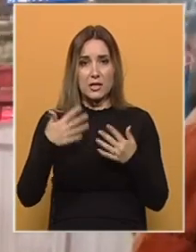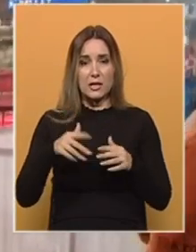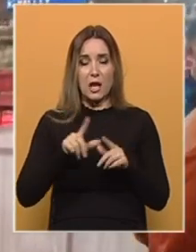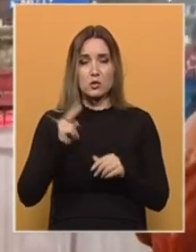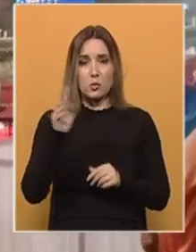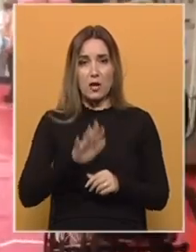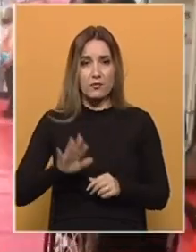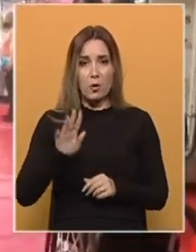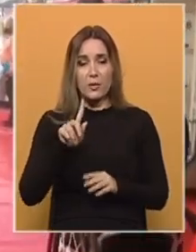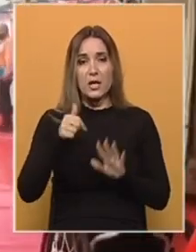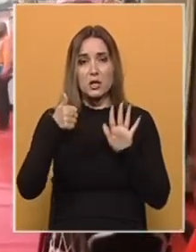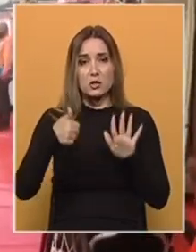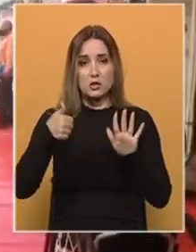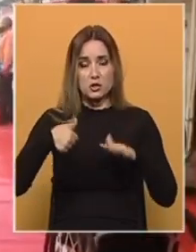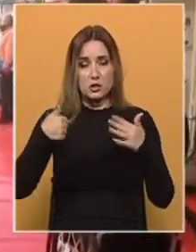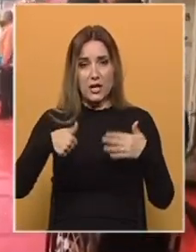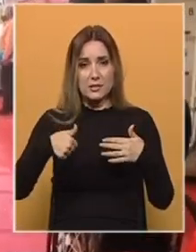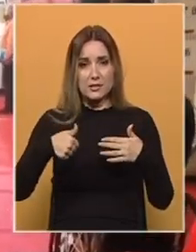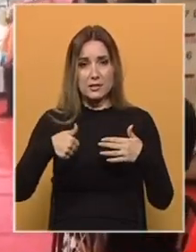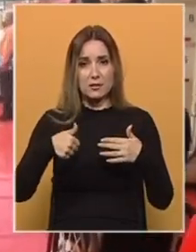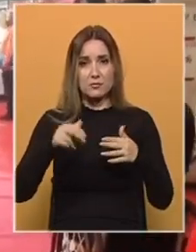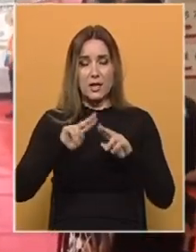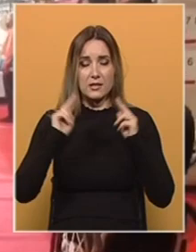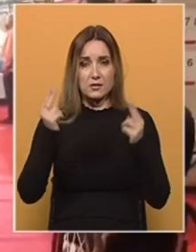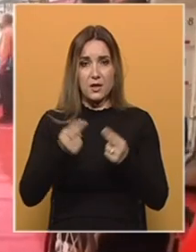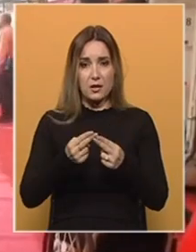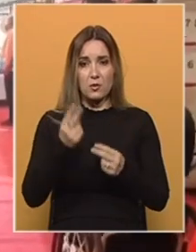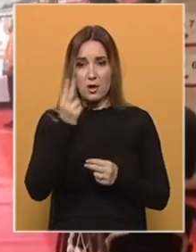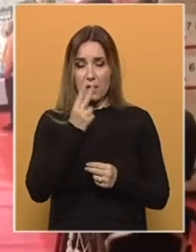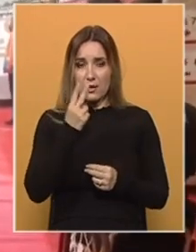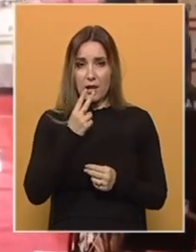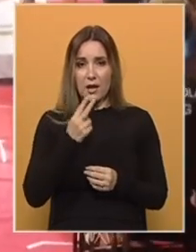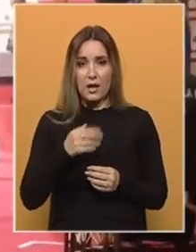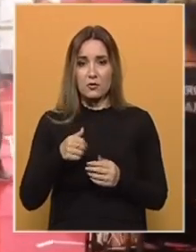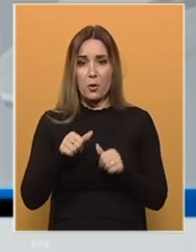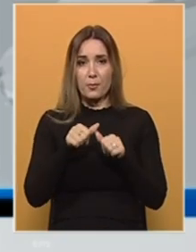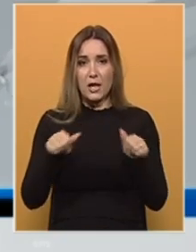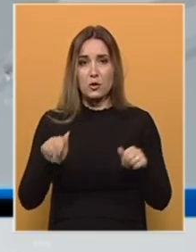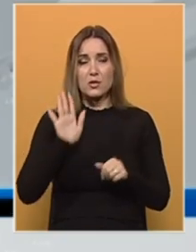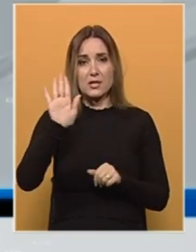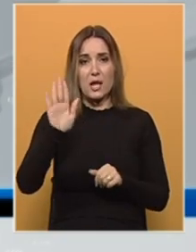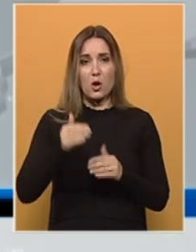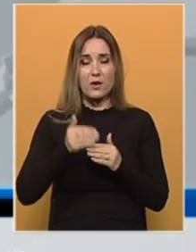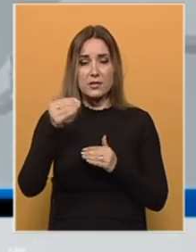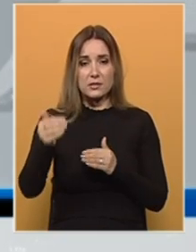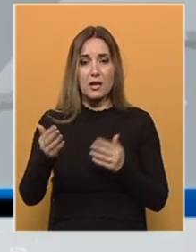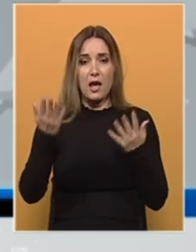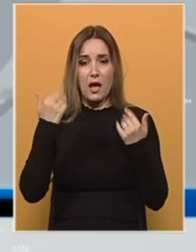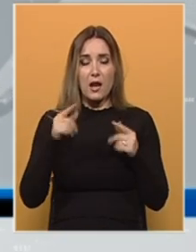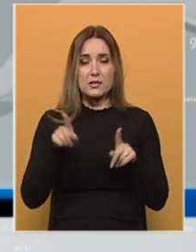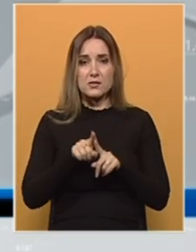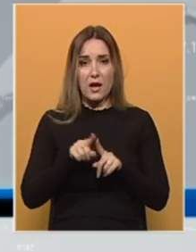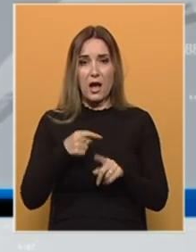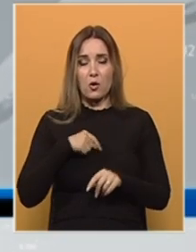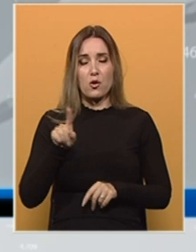Evropi i šesti na svijetu. Naravno, prednost je na njegovoj strani, ali svakako da